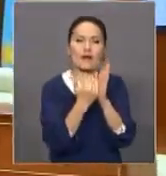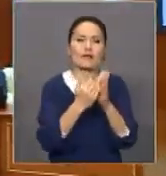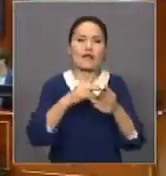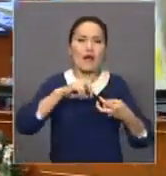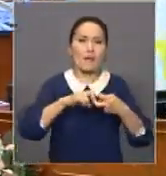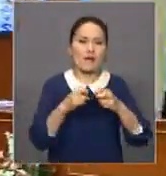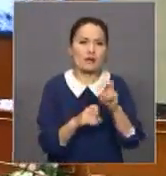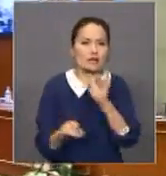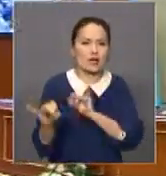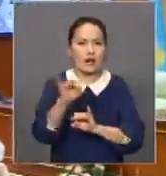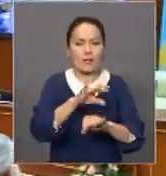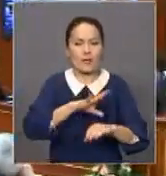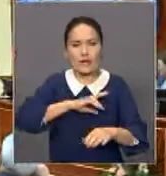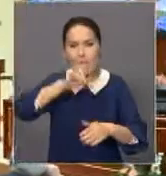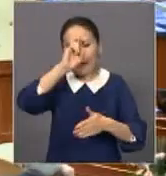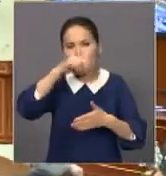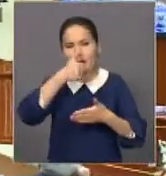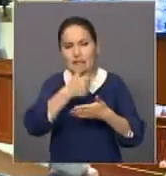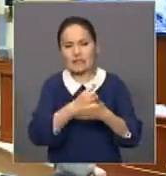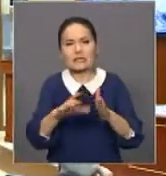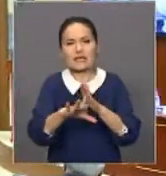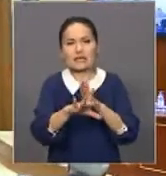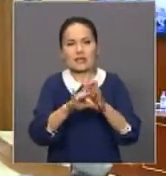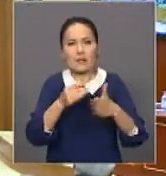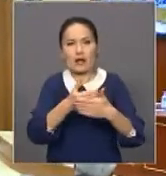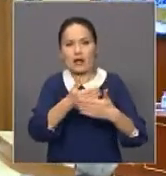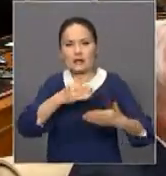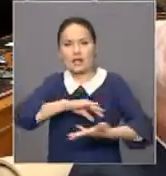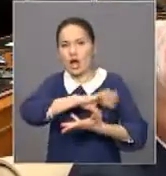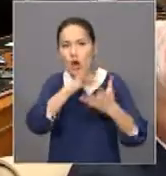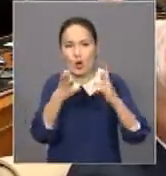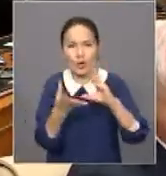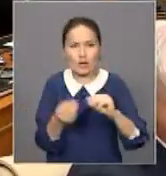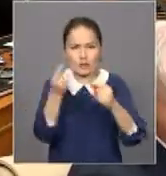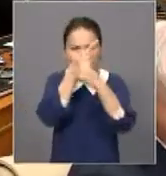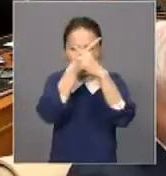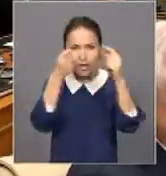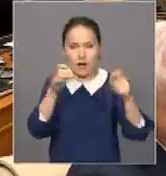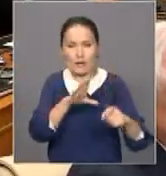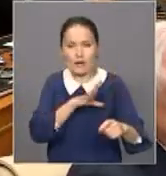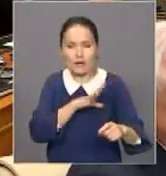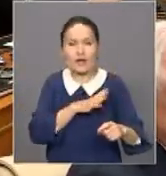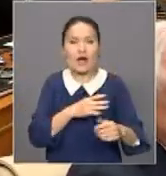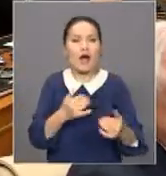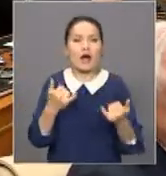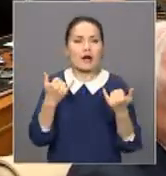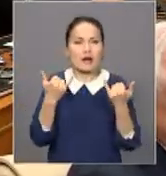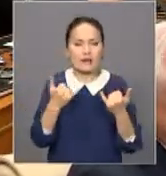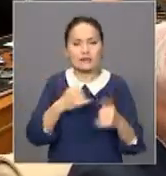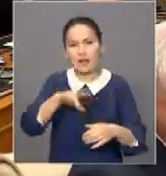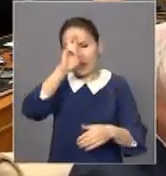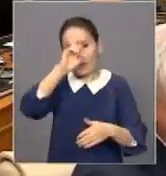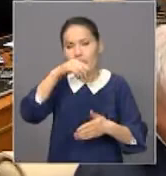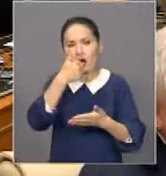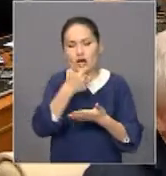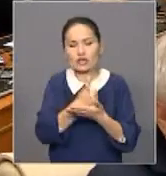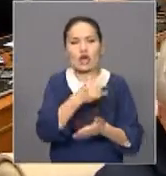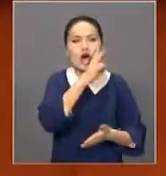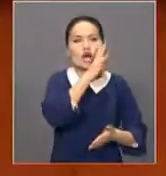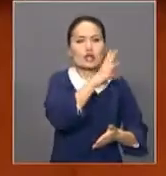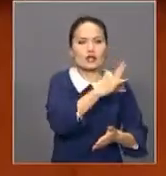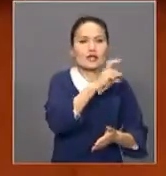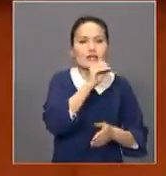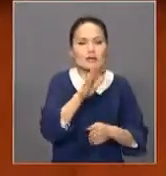кешегі президент сайлауының алдың нала қорытындыларын. Жиында саясты науқанының жоғары денгеде өткен айтылды, бұл орта